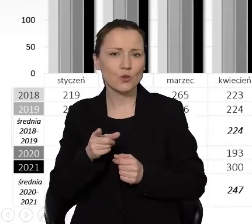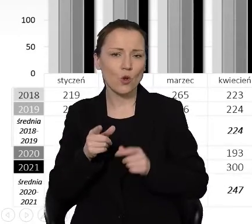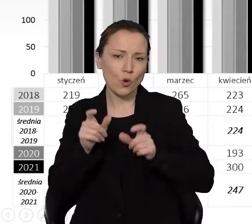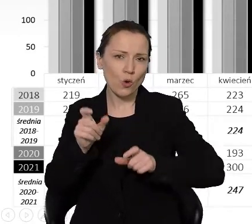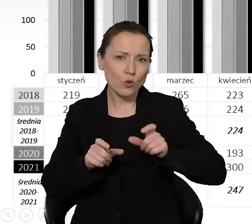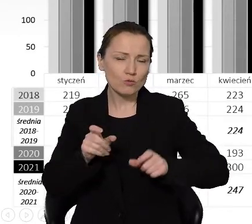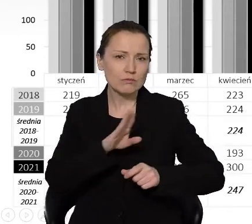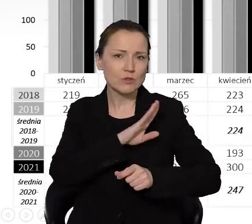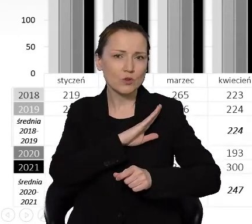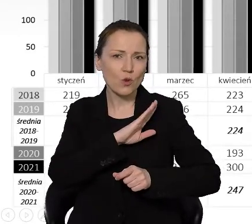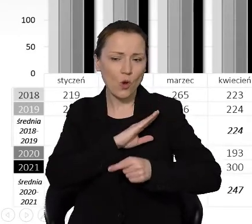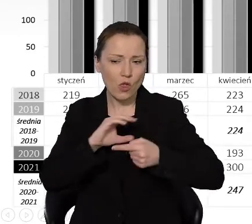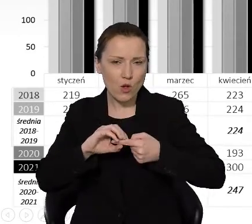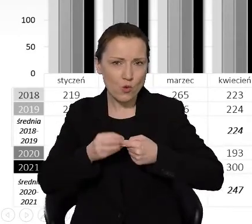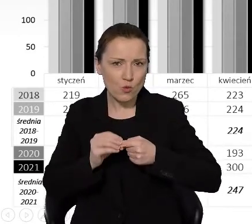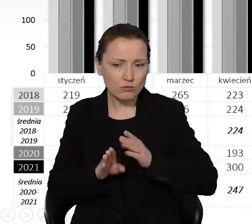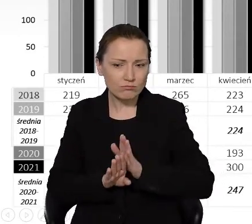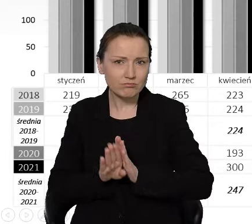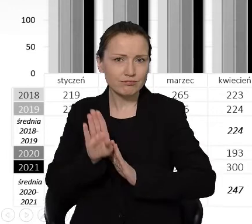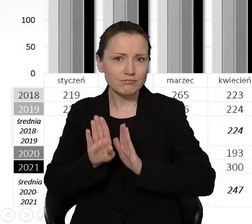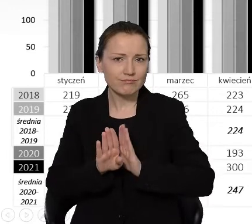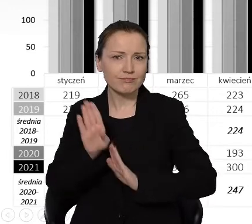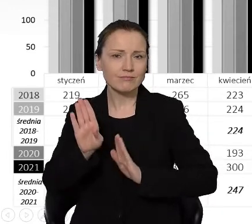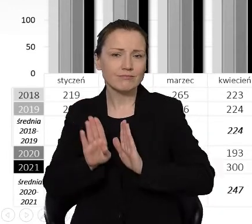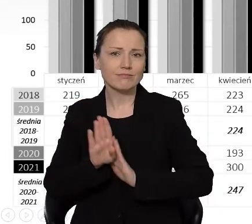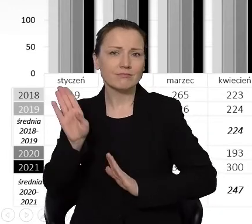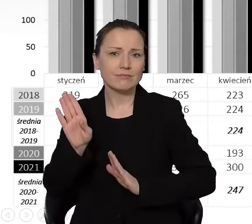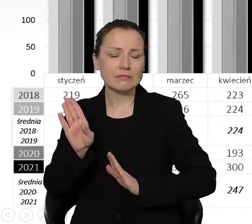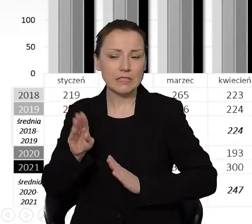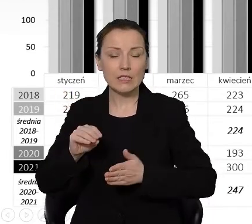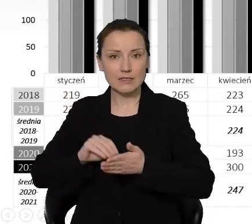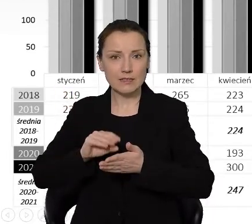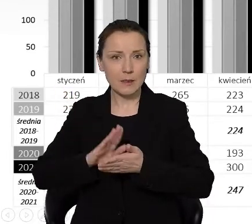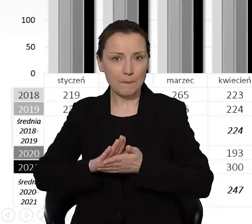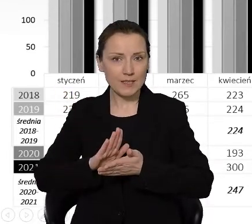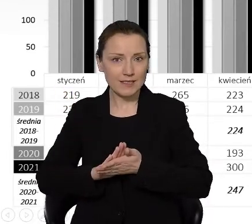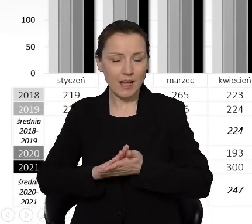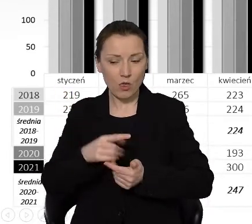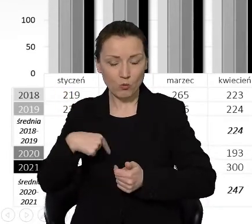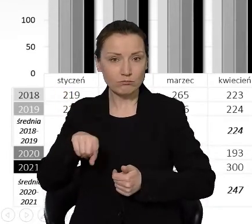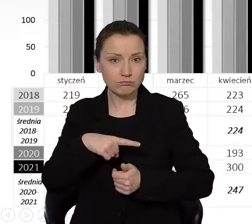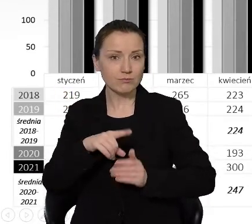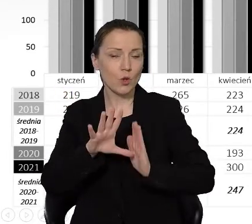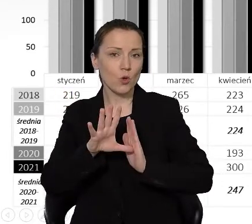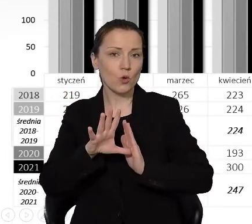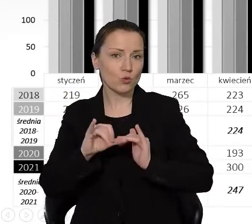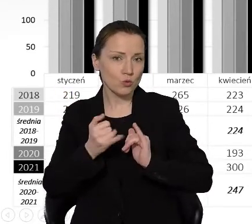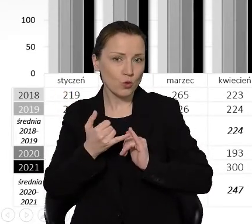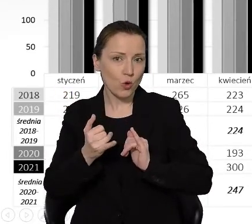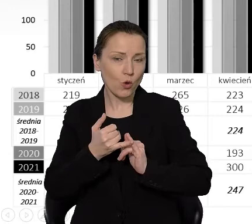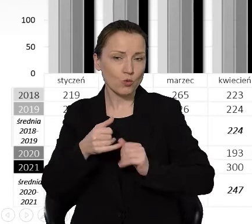w grudniu istotnie rośnie. Odnotowaliśmy w Toruniu w grudniu